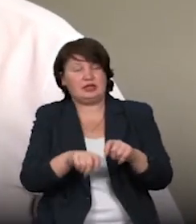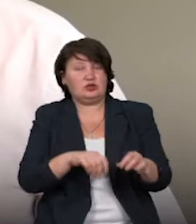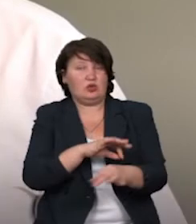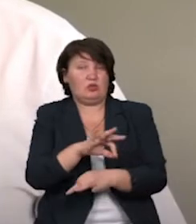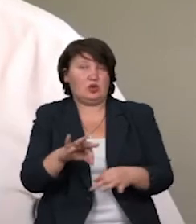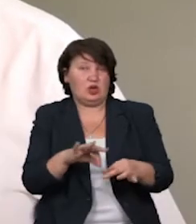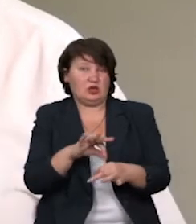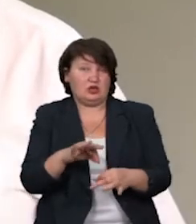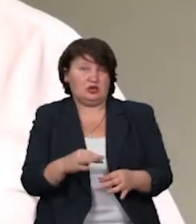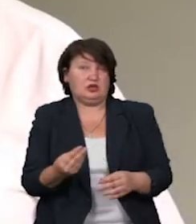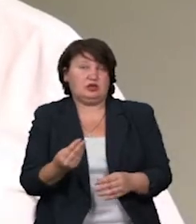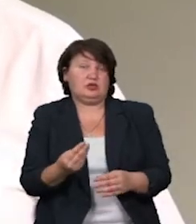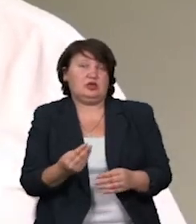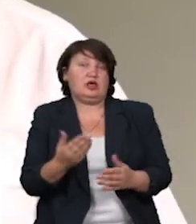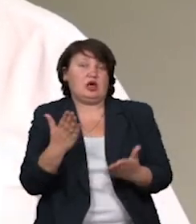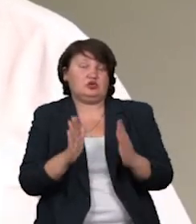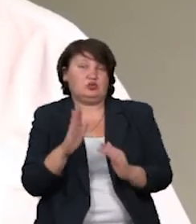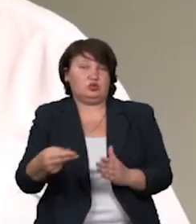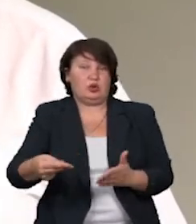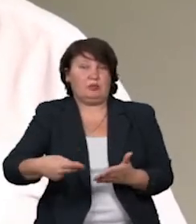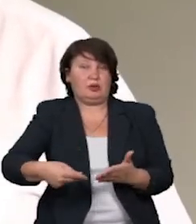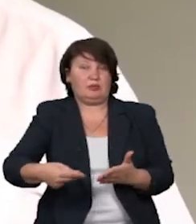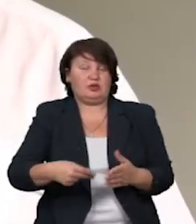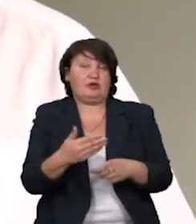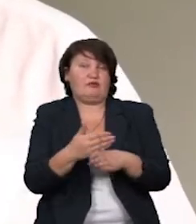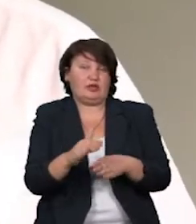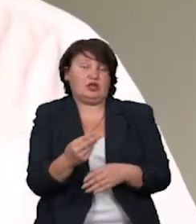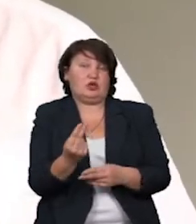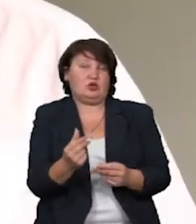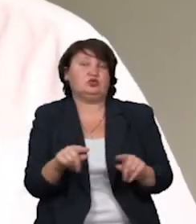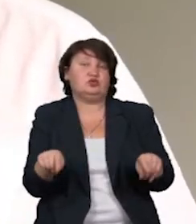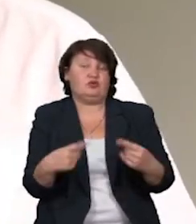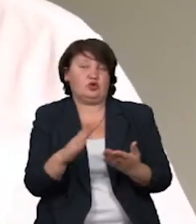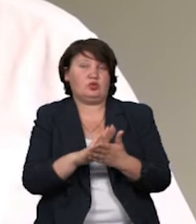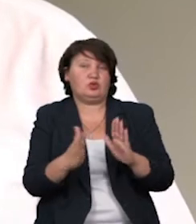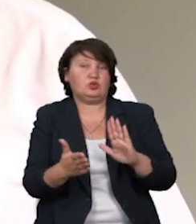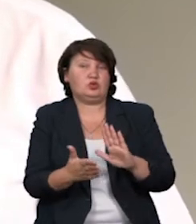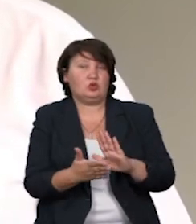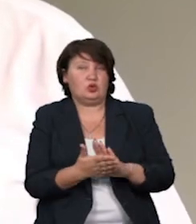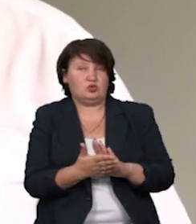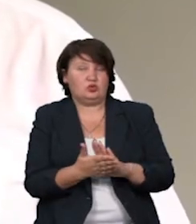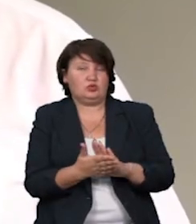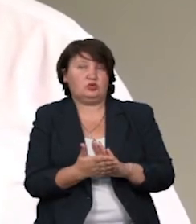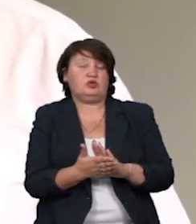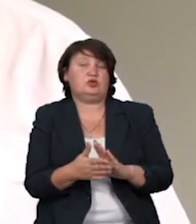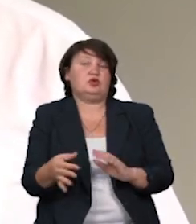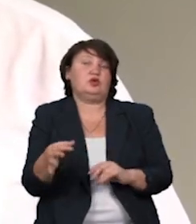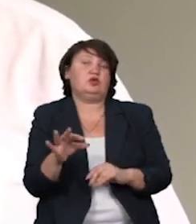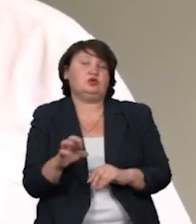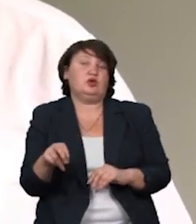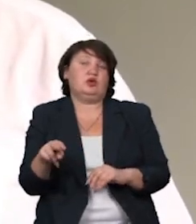тільки за фінансуванням. Якщо будуть підписані, виділені кошти, ми створюємо договір зупривання будівництва обласної державної